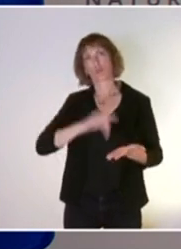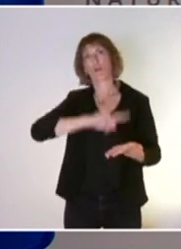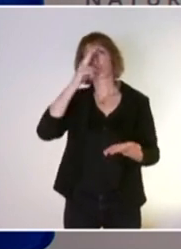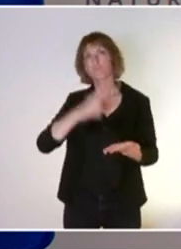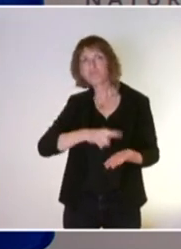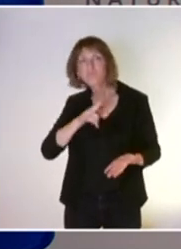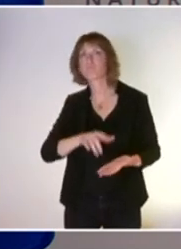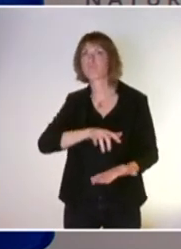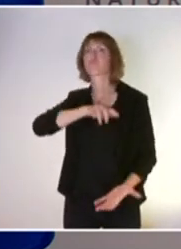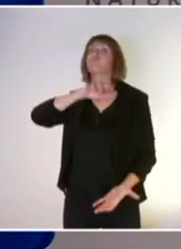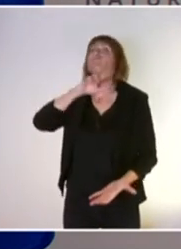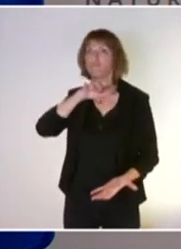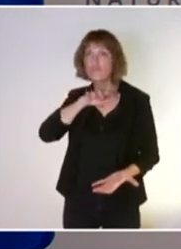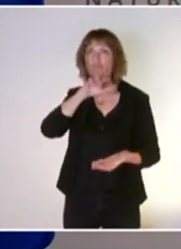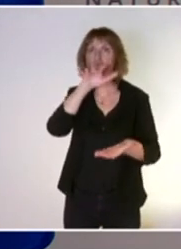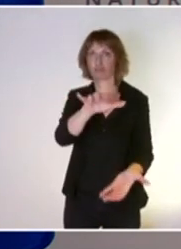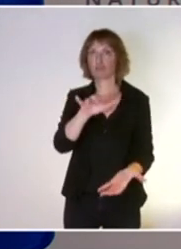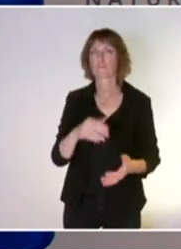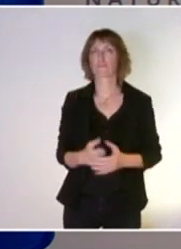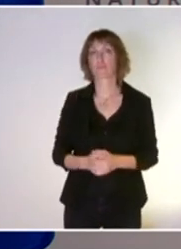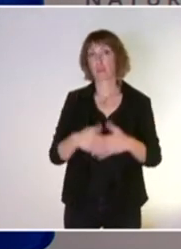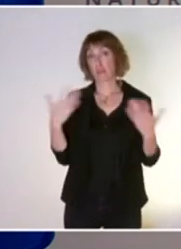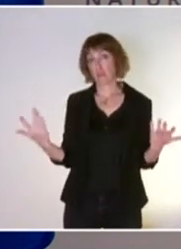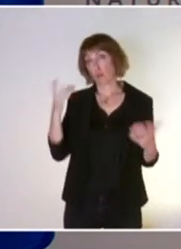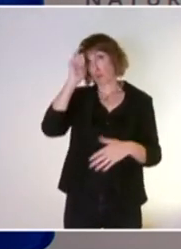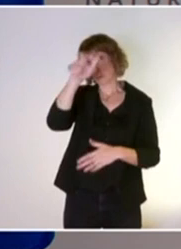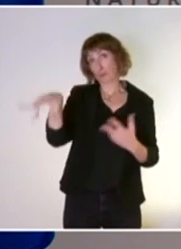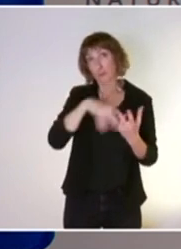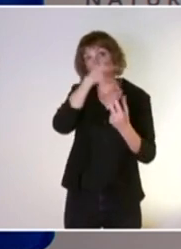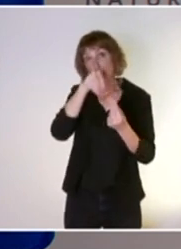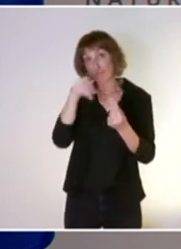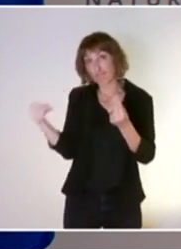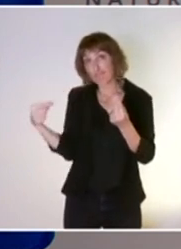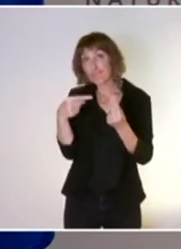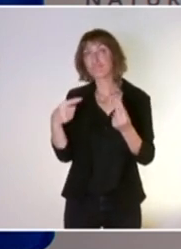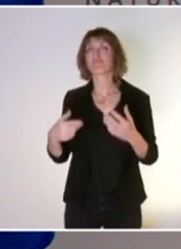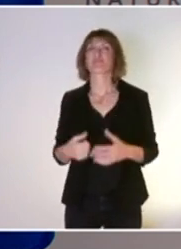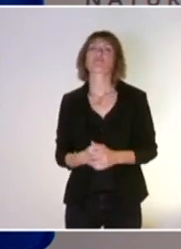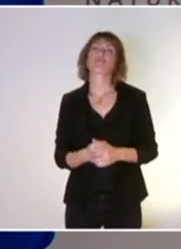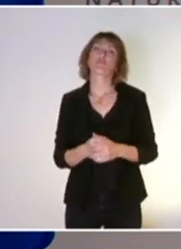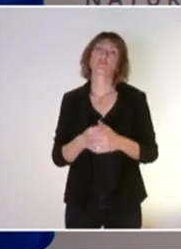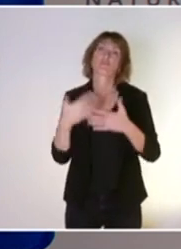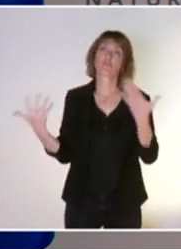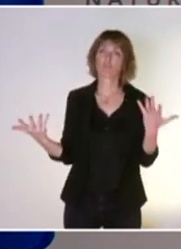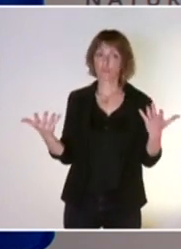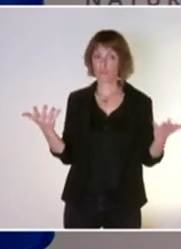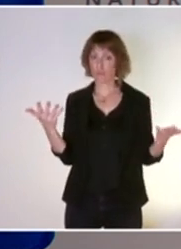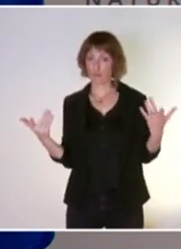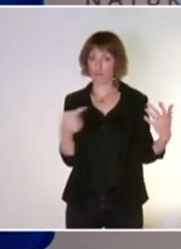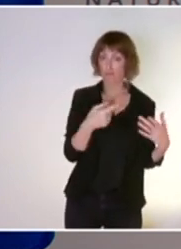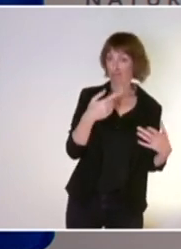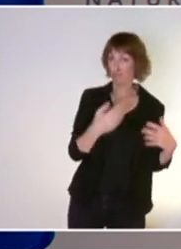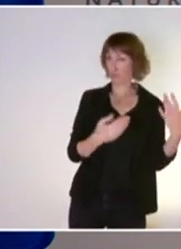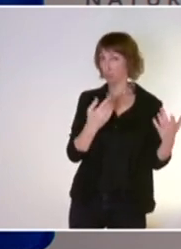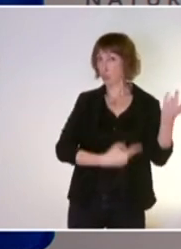une triple cohérence, vous dirais-je, une cohérence à nouveau entre nos ambitions et les moyens